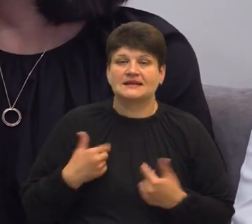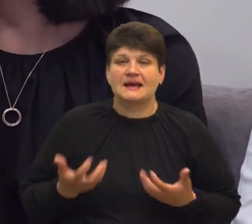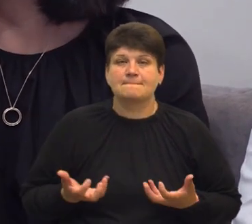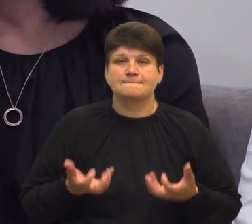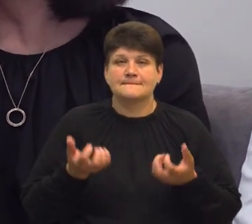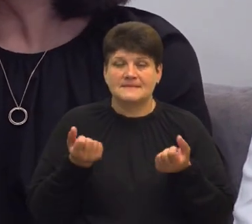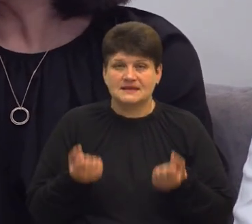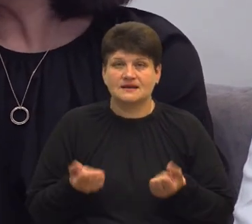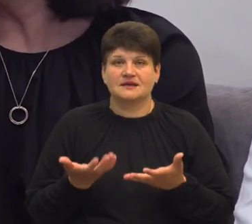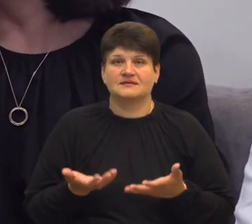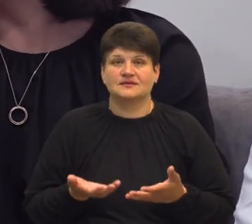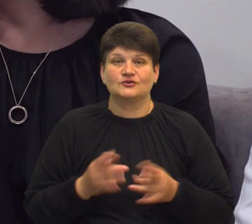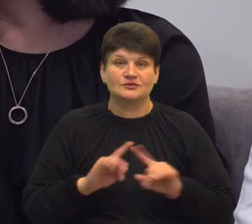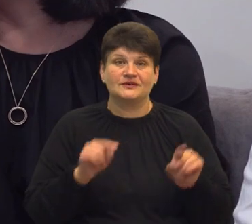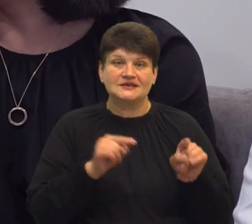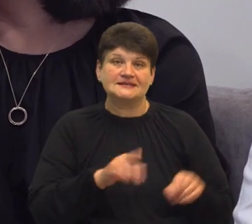особливо та баришня.